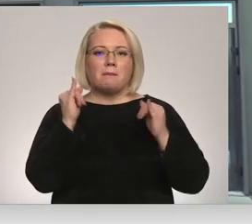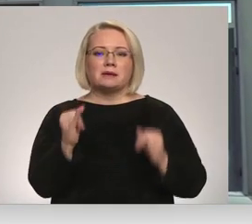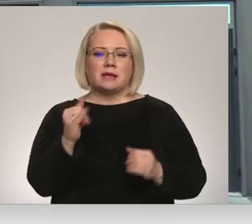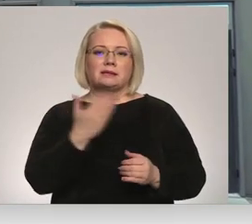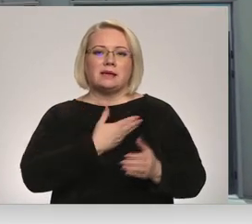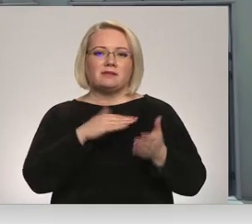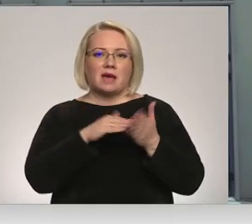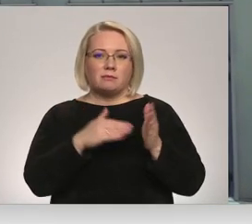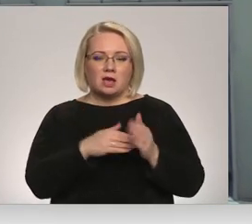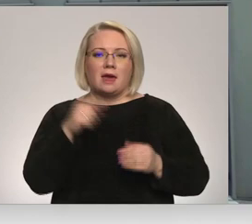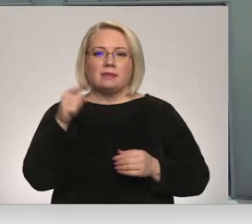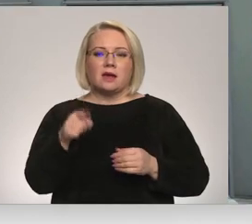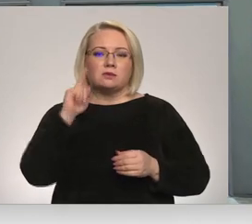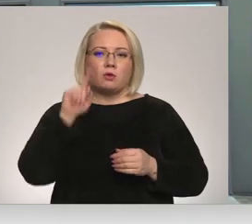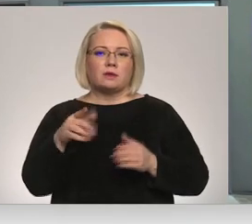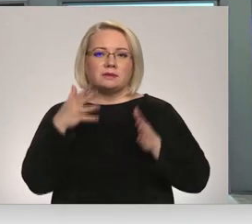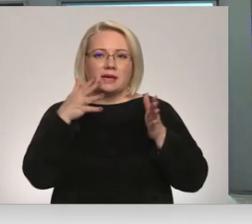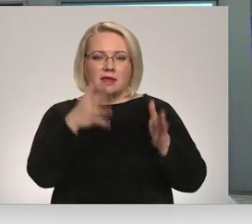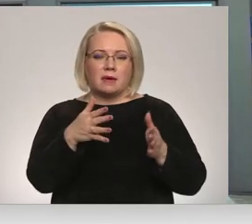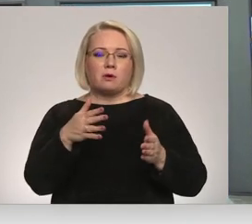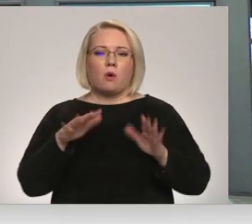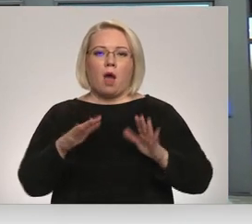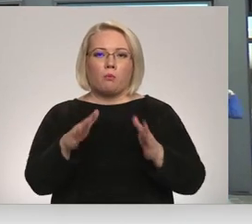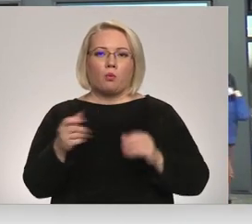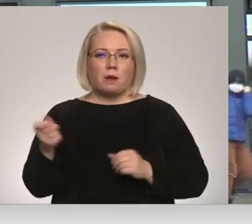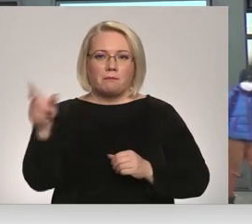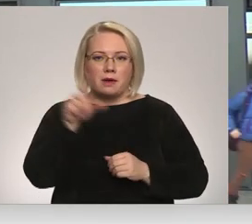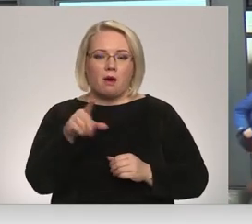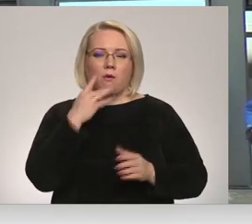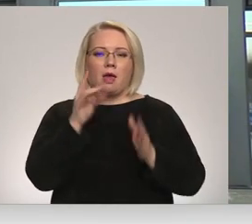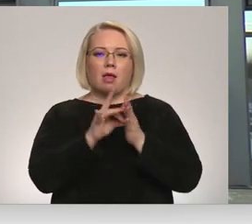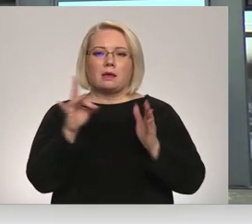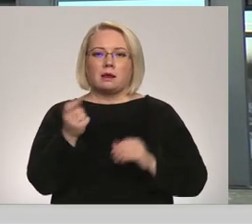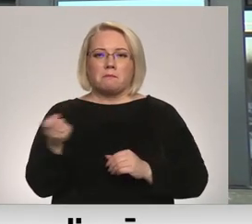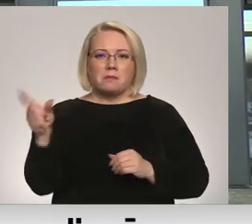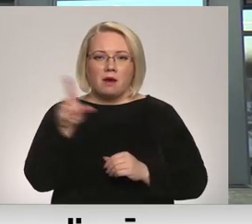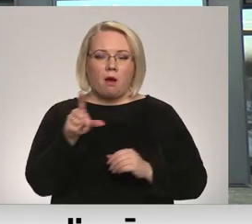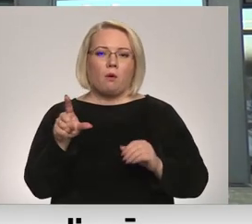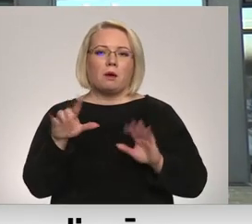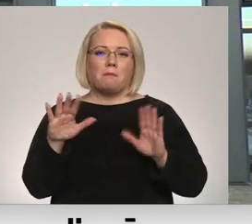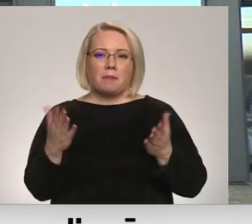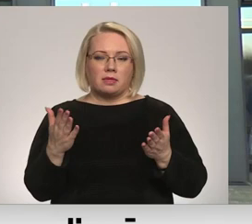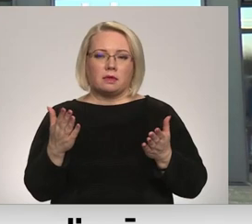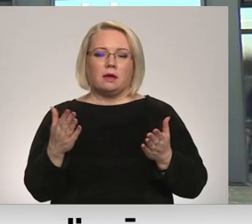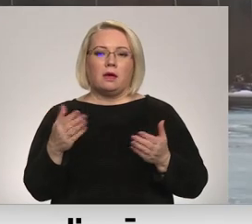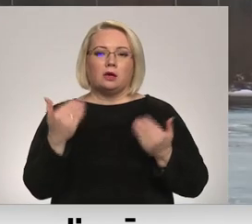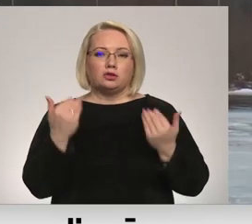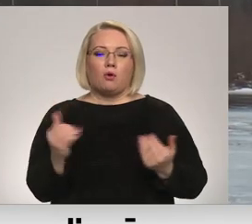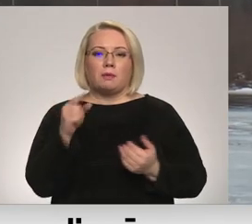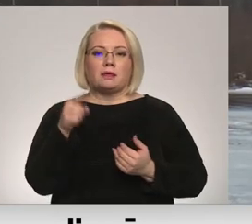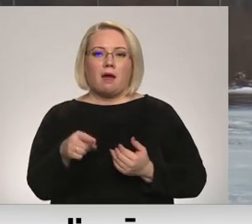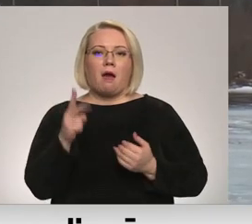noteikti ietekmē, īpaši ņemot vairāk, paaugstinās apkursrēķina, elektrība un citas lietas, bet šobrīd ir tā, kā ir.